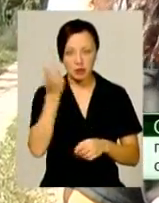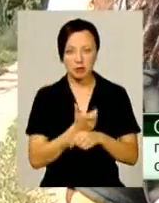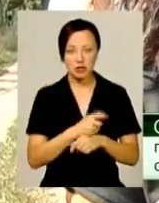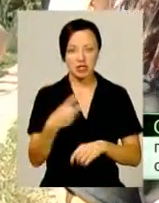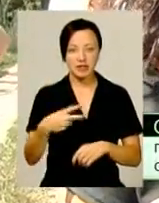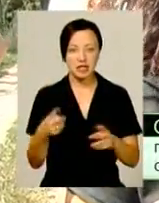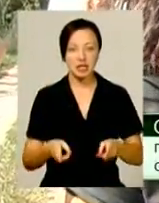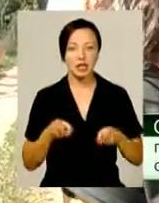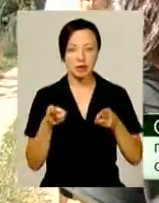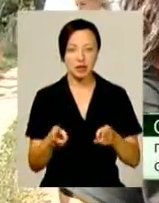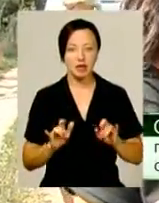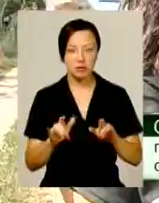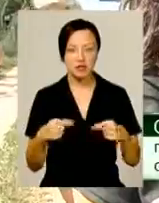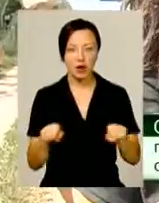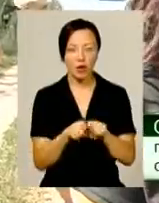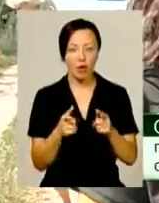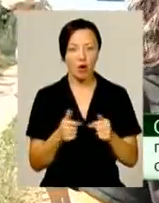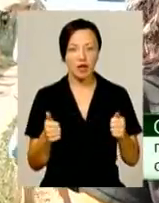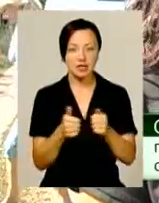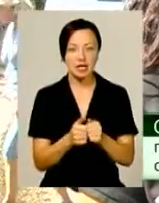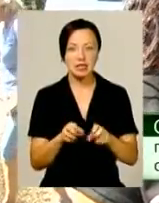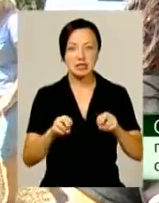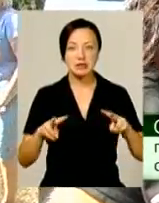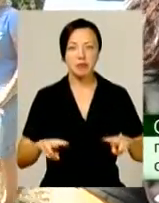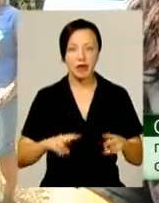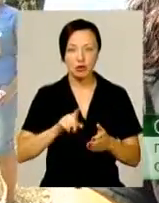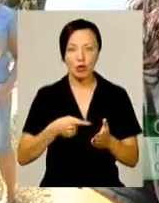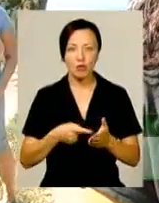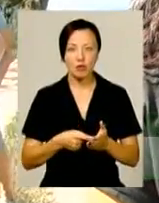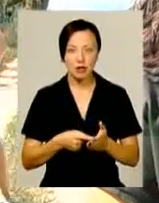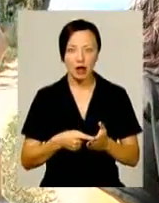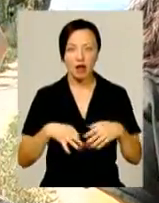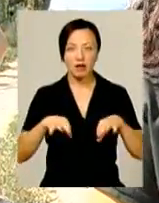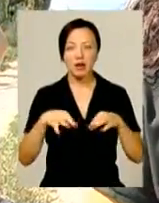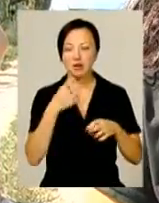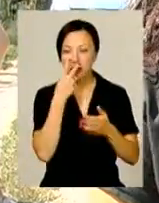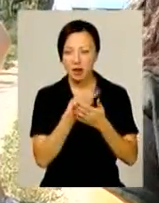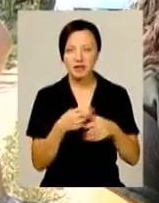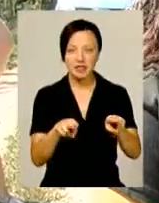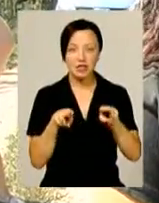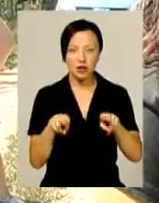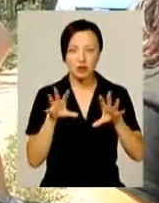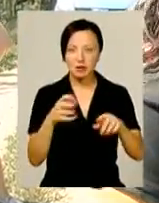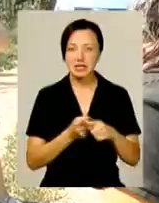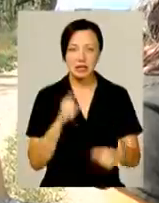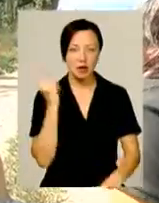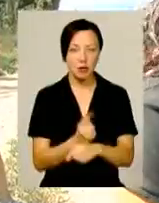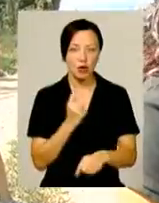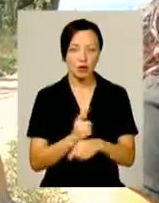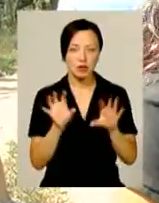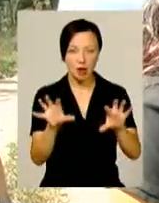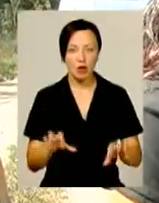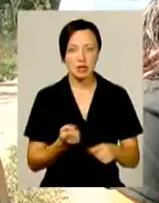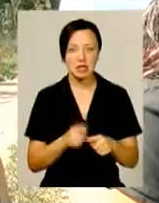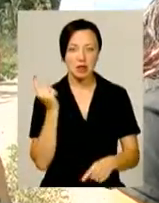кримінальних справ з такою організацією «Експецкому транс». Є свідки, є відеозапис, як відстрілювалися собаки незаконно. Це заборонено законом України, це